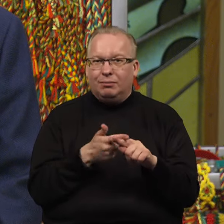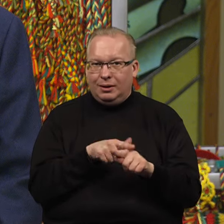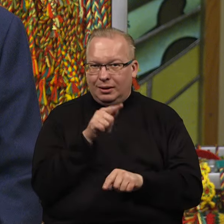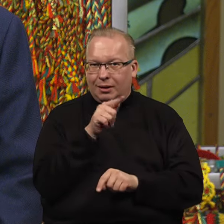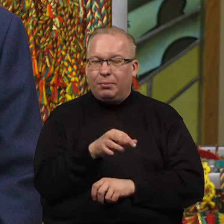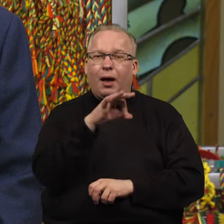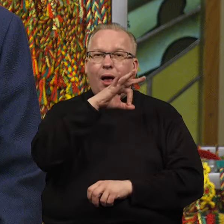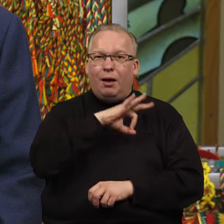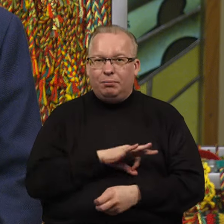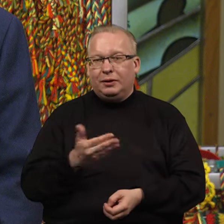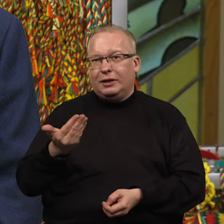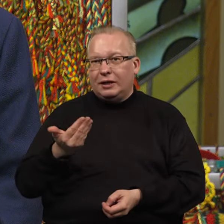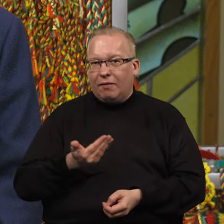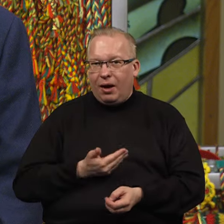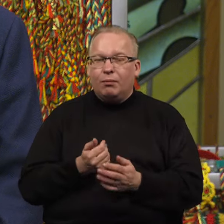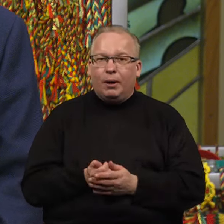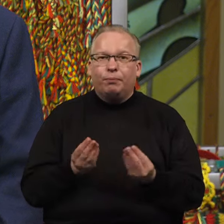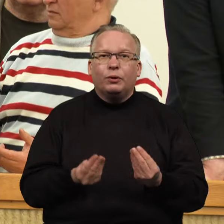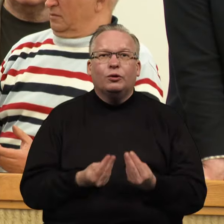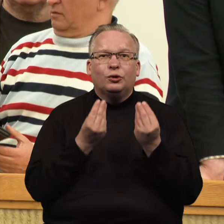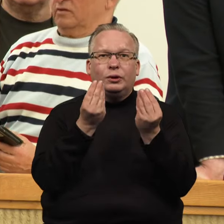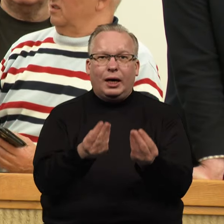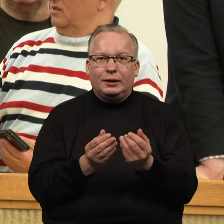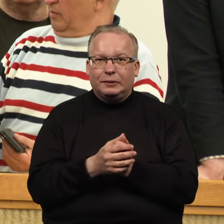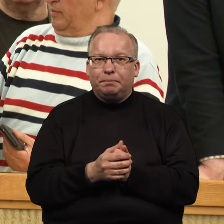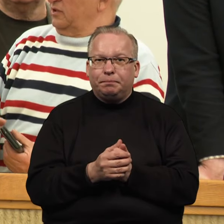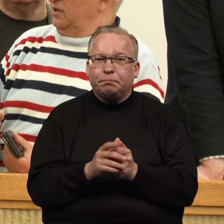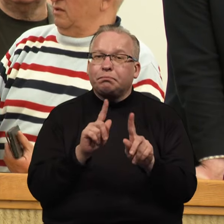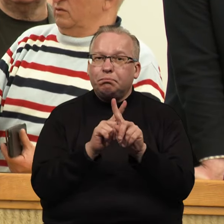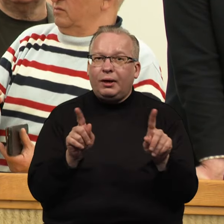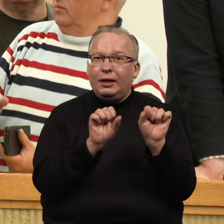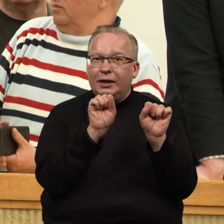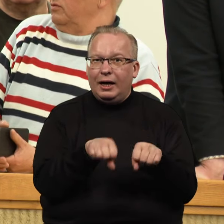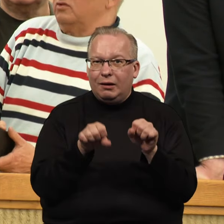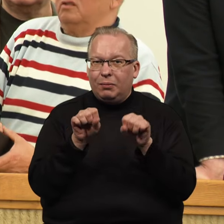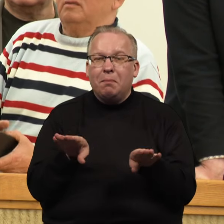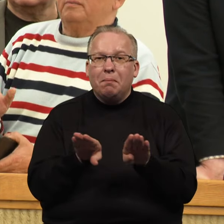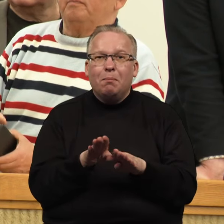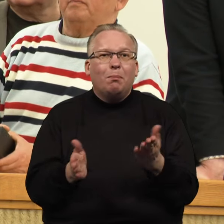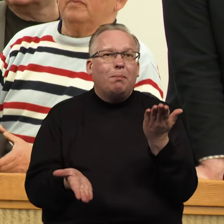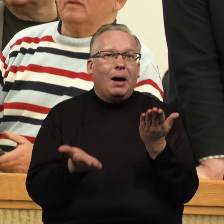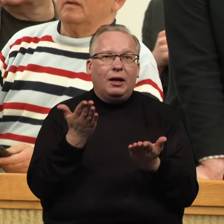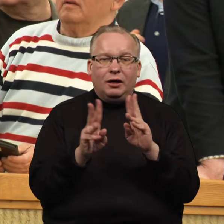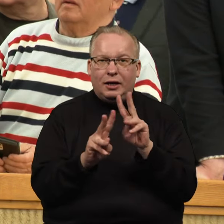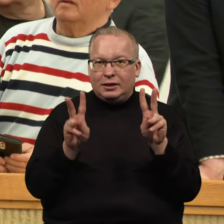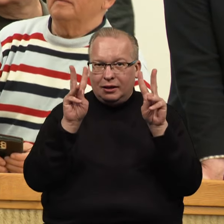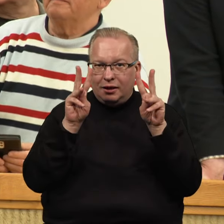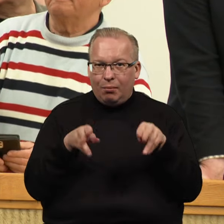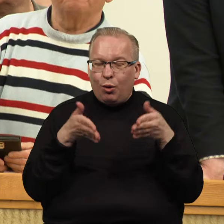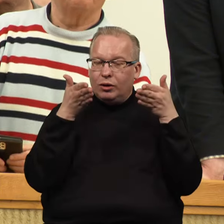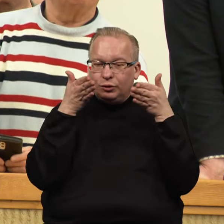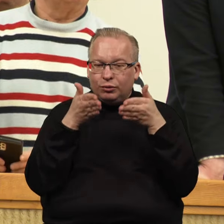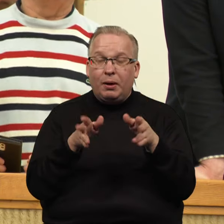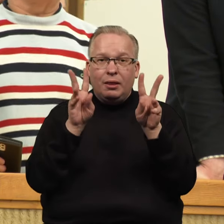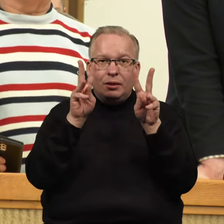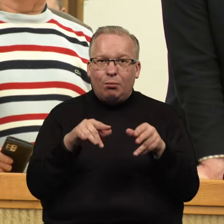praversi jums gyvenime, suteiks jums išskirtinės galimybės palyginus su tais, kurie nemoka susikaupti,